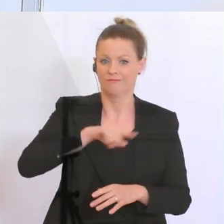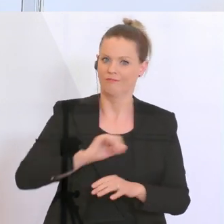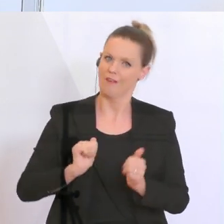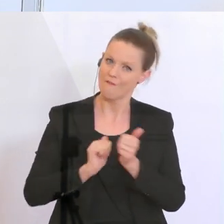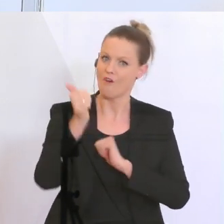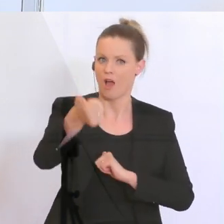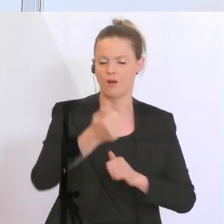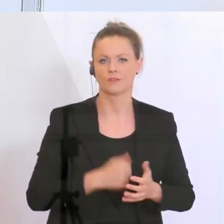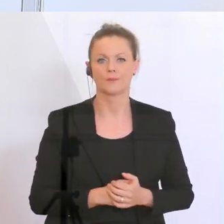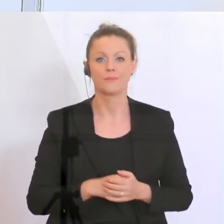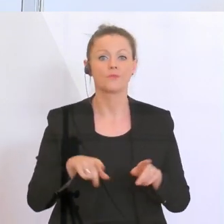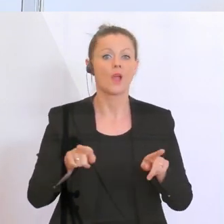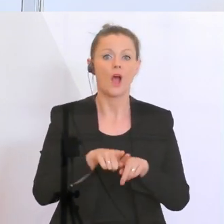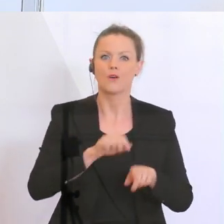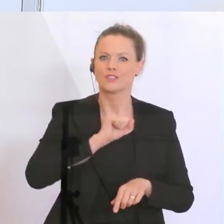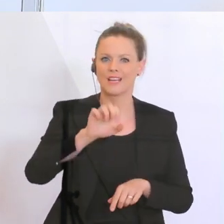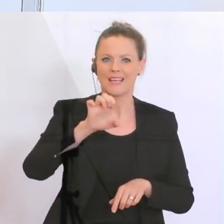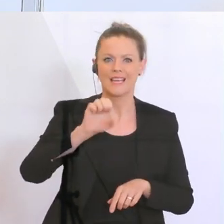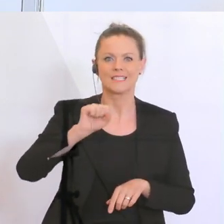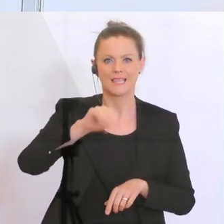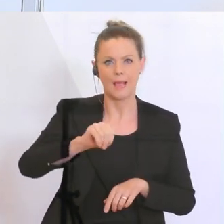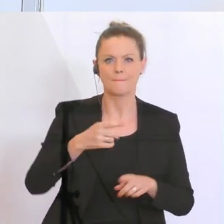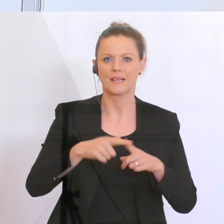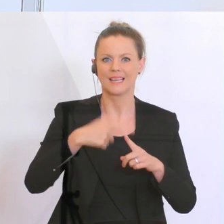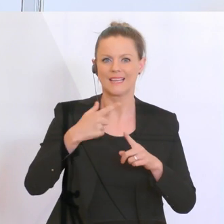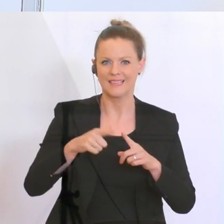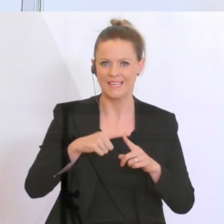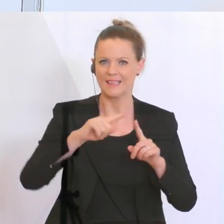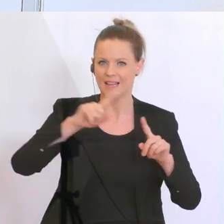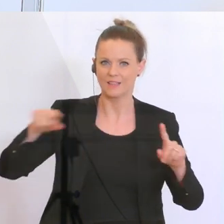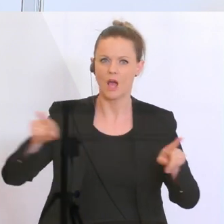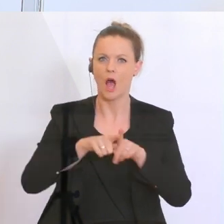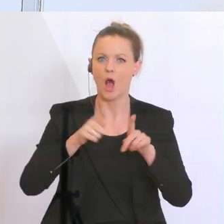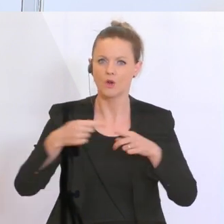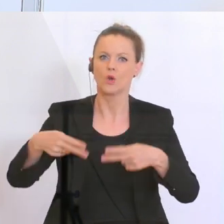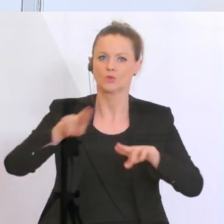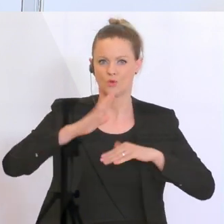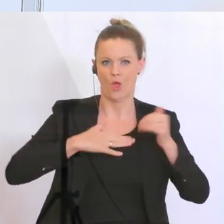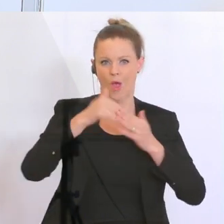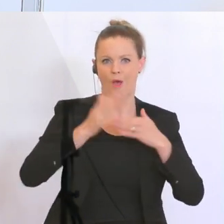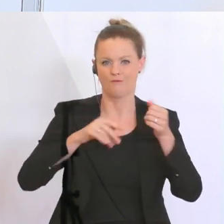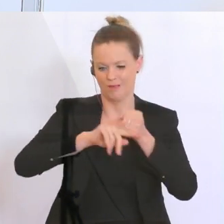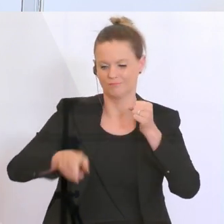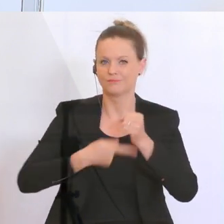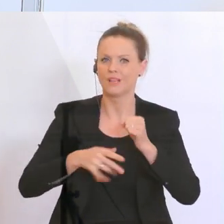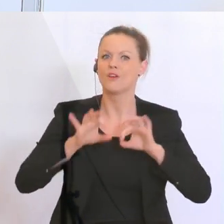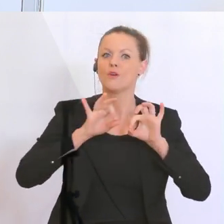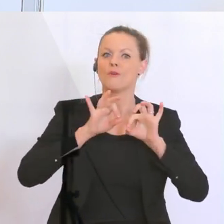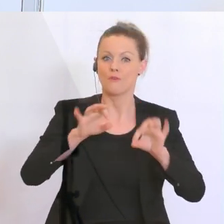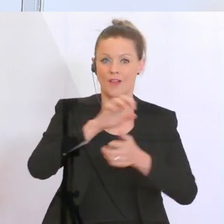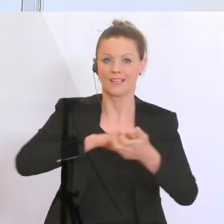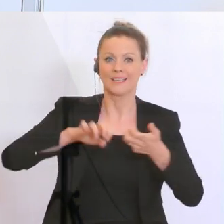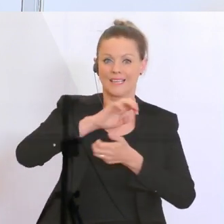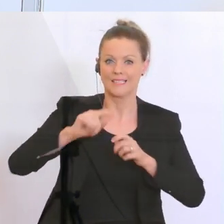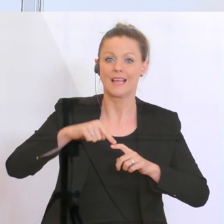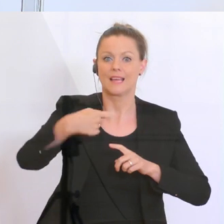Mit schnellen ESM-Kreditlinien und mit einem eigenen Recovery Fund für die Zeit nach der Krise. Mir ist es aber wichtig zu